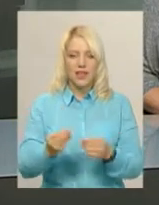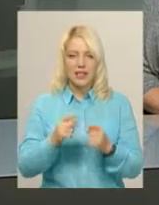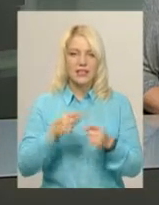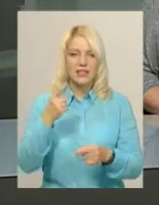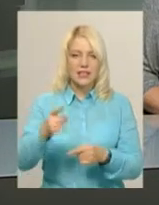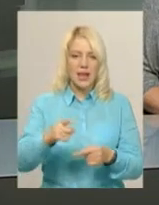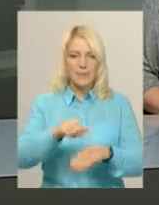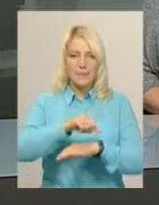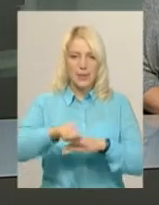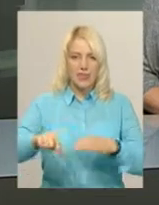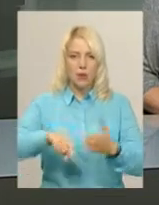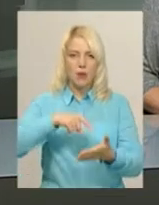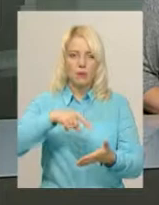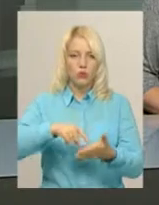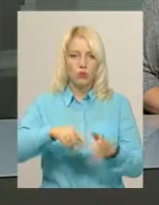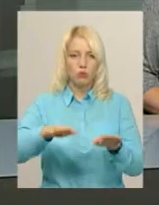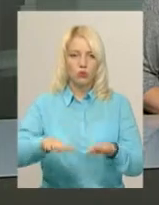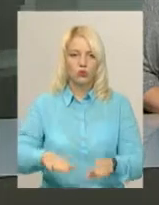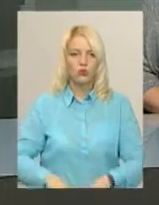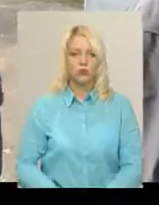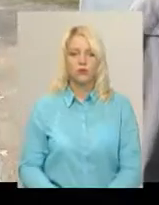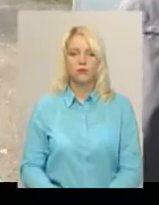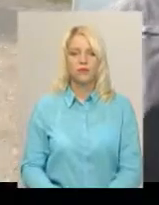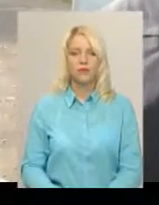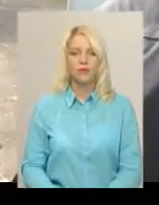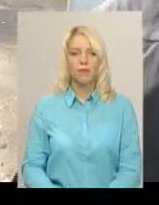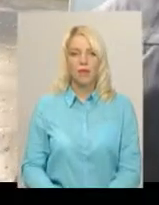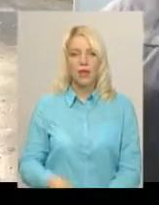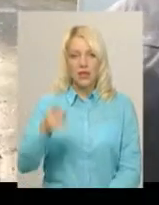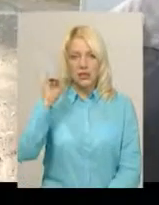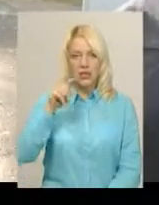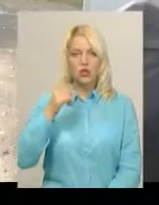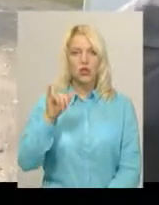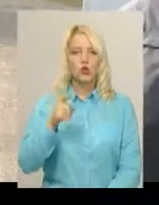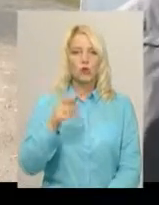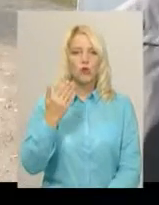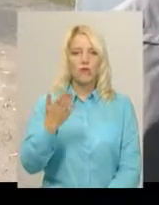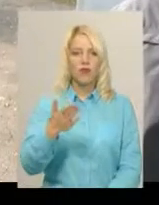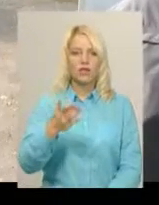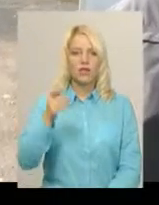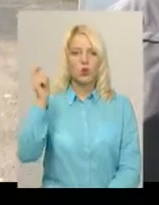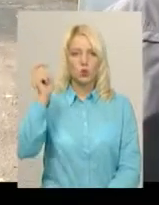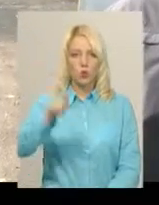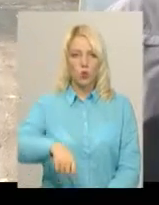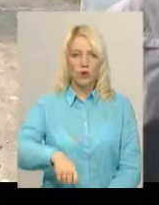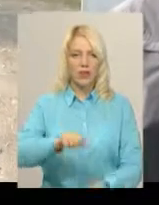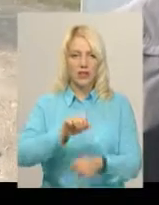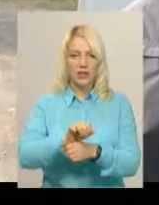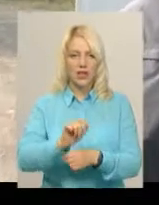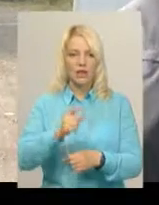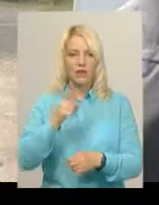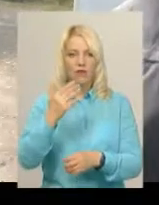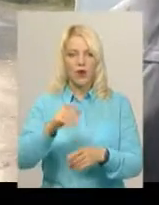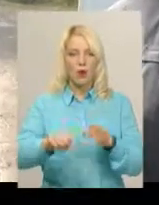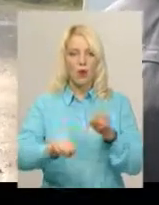пункту. Подробиці далі у сюжеті. Знаєте, чому вас зупинили? Вирушили права дорожньої